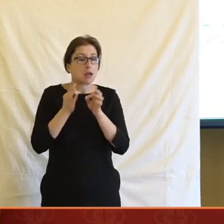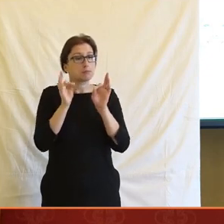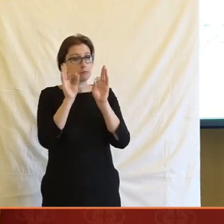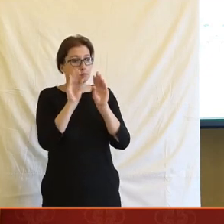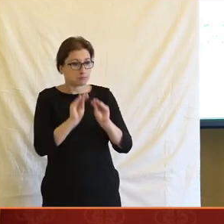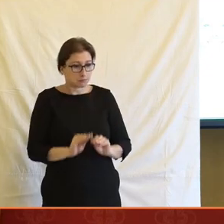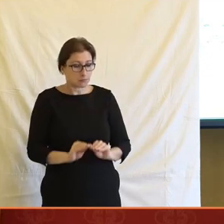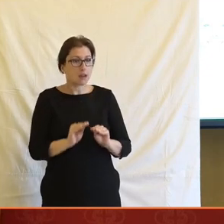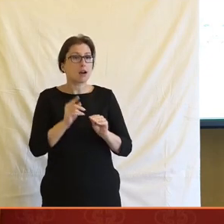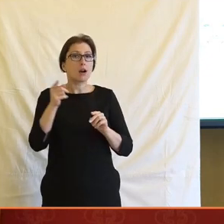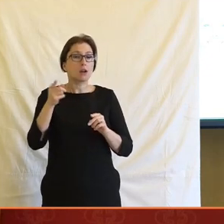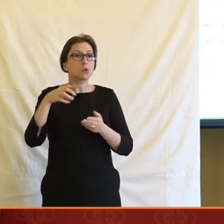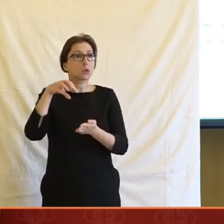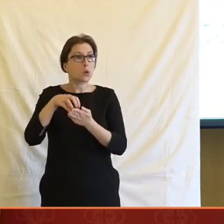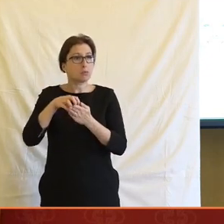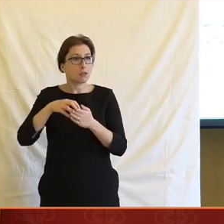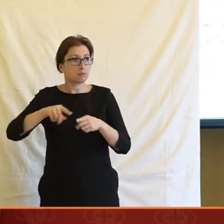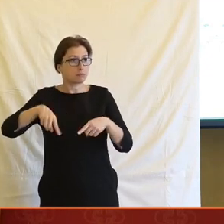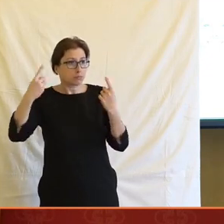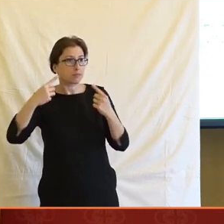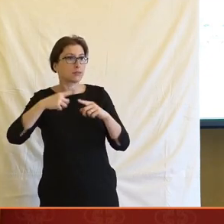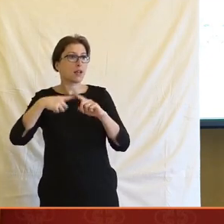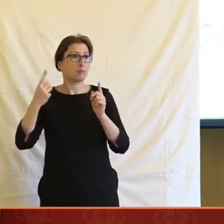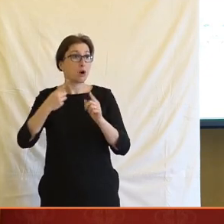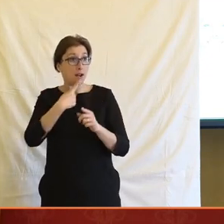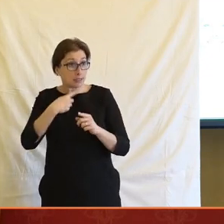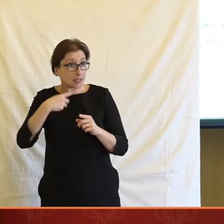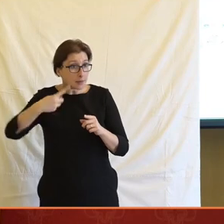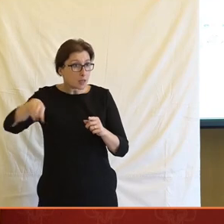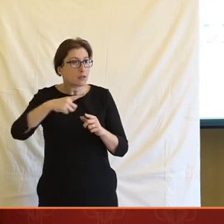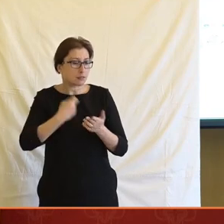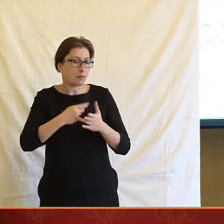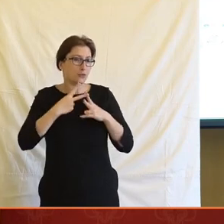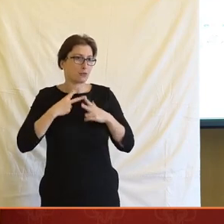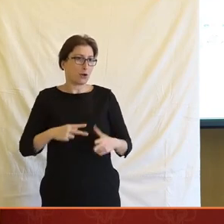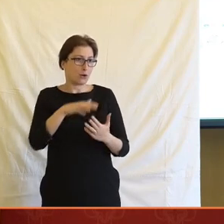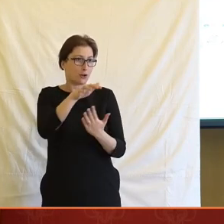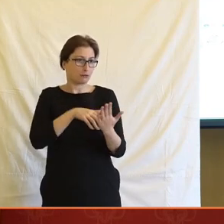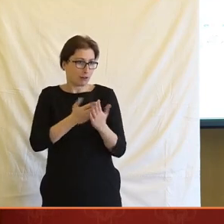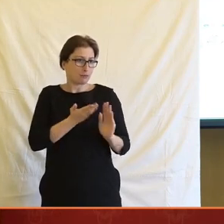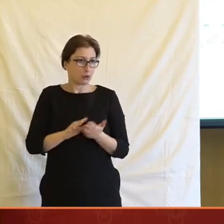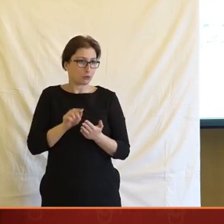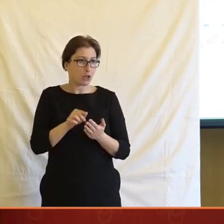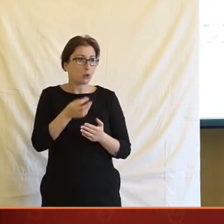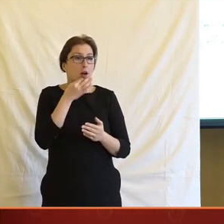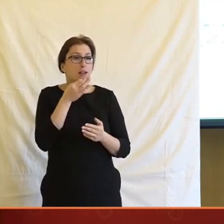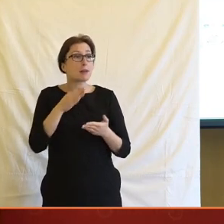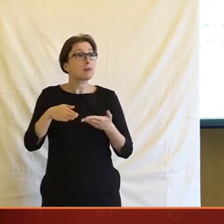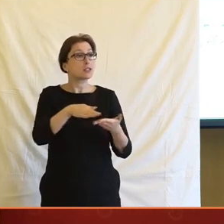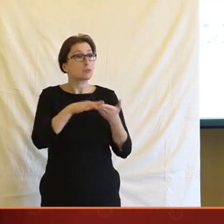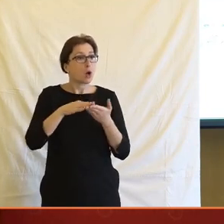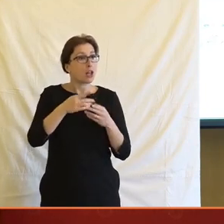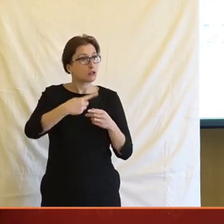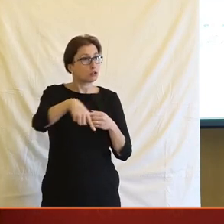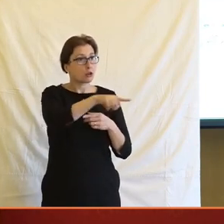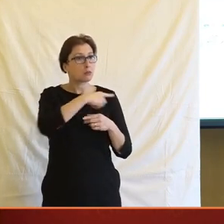nebo zdali se třeba ta profesní skupina proti tomu vymezuje a z jakého důvodu. A samozřejmě, jak na to reaguje buď jako společnost, nebo třeba